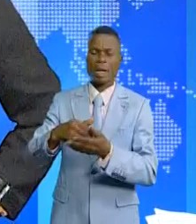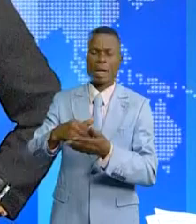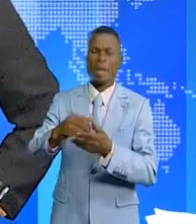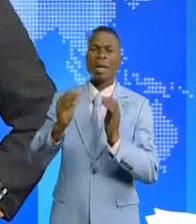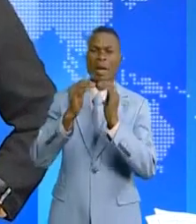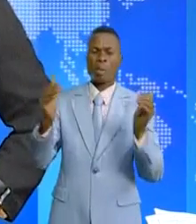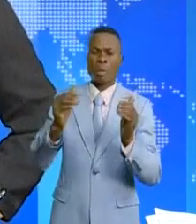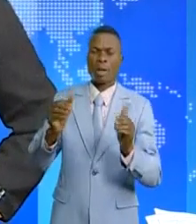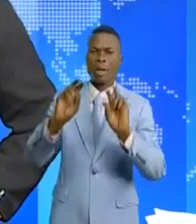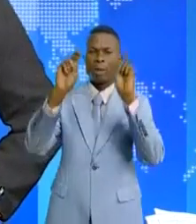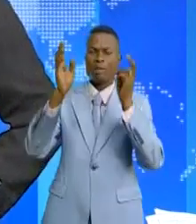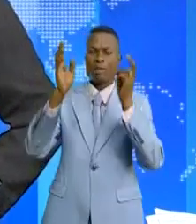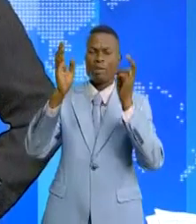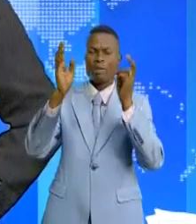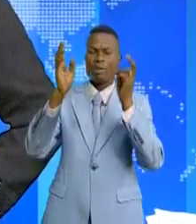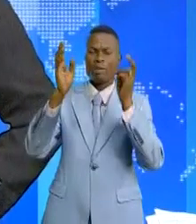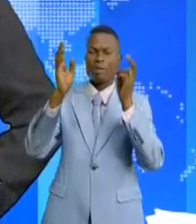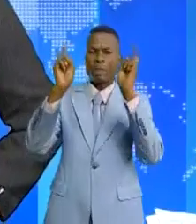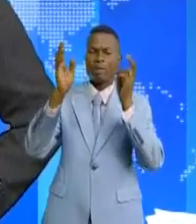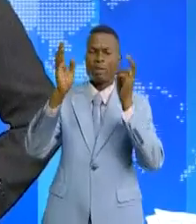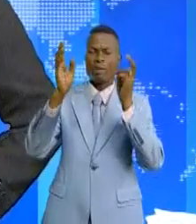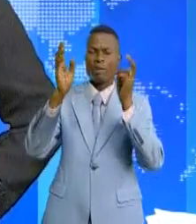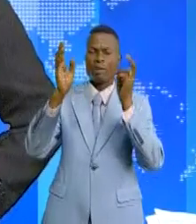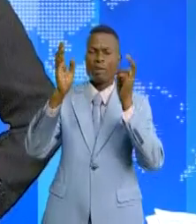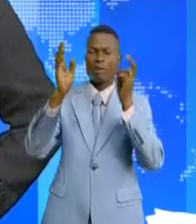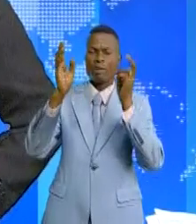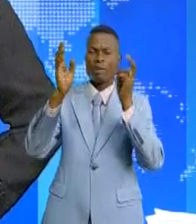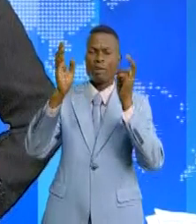A la Béni, les écoles et universités ont été réouvertes.